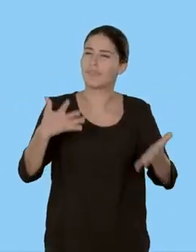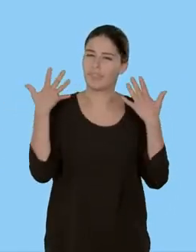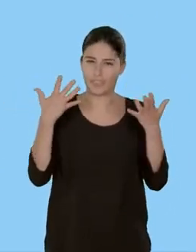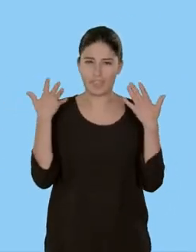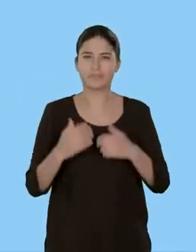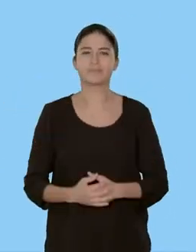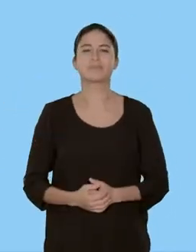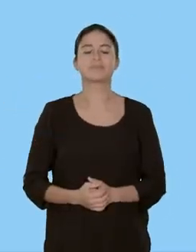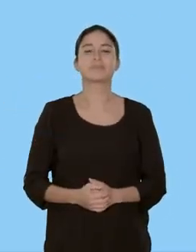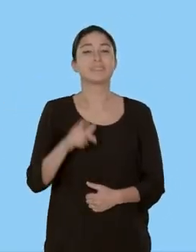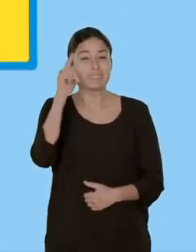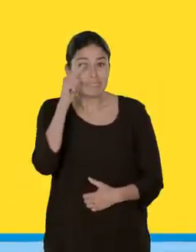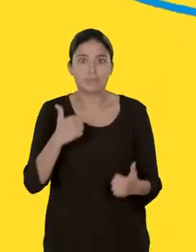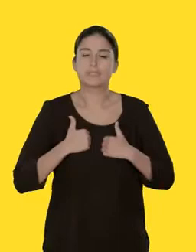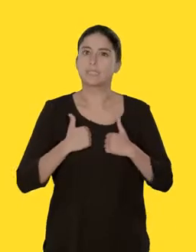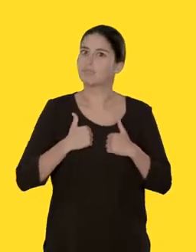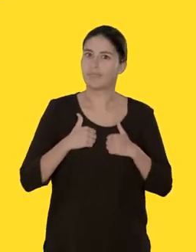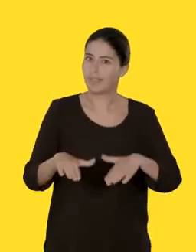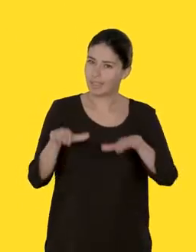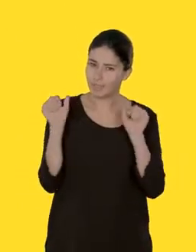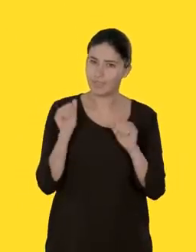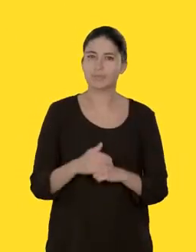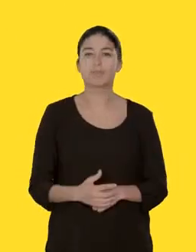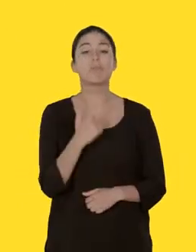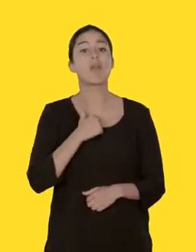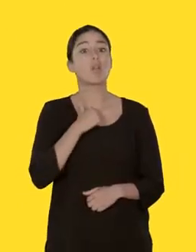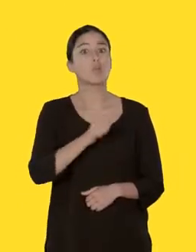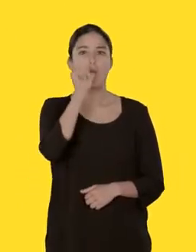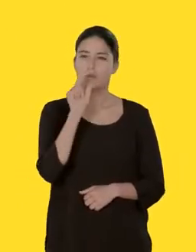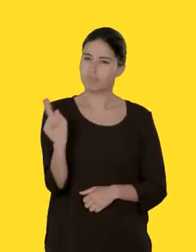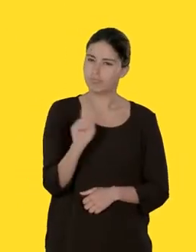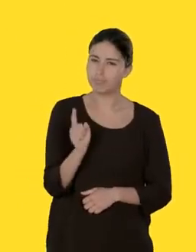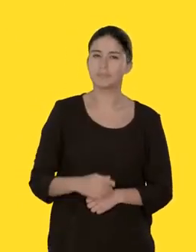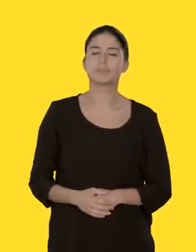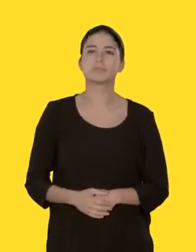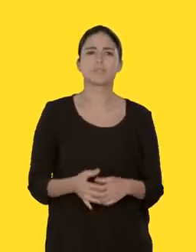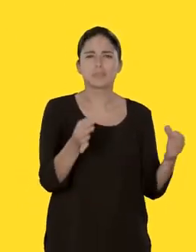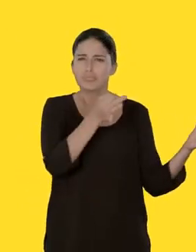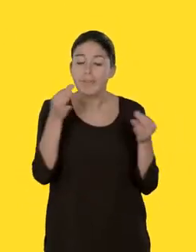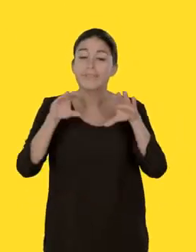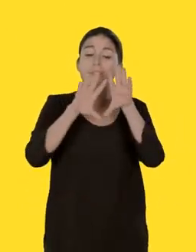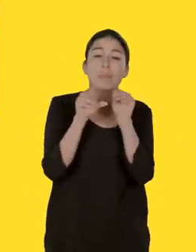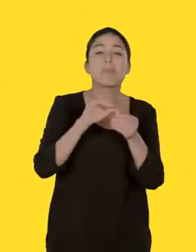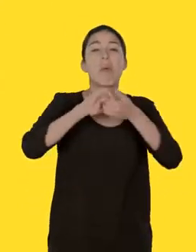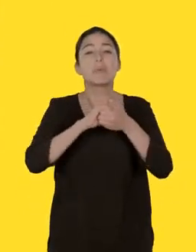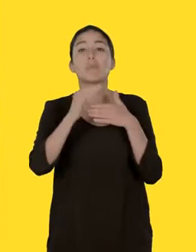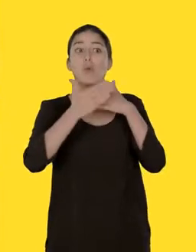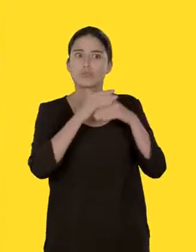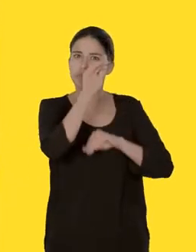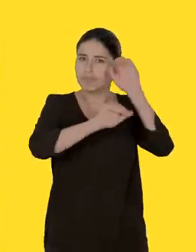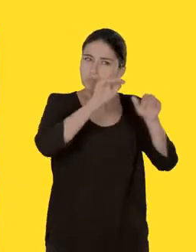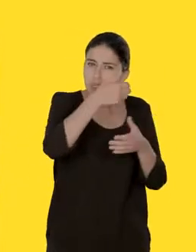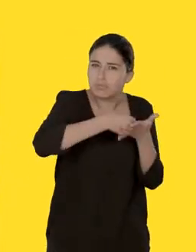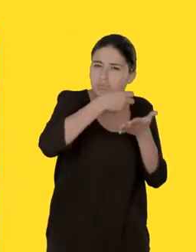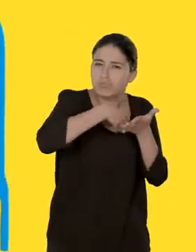Passez du temps dans un endroit frais. Évitez les efforts physiques. Ne buvez pas d'alcool. Prenez régulièrement des nouvelles de vos proches.